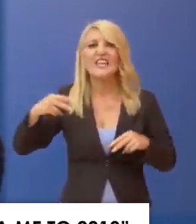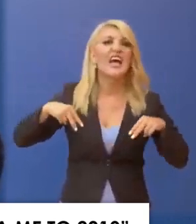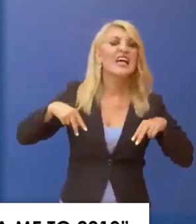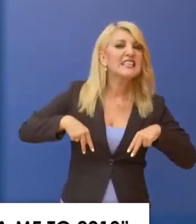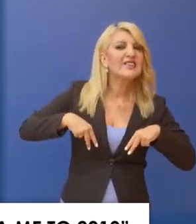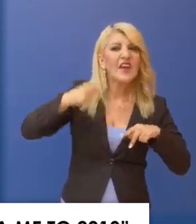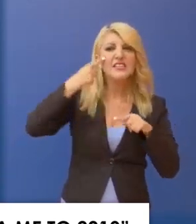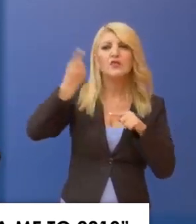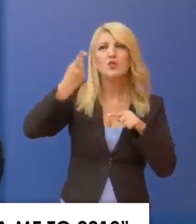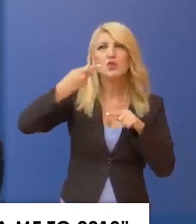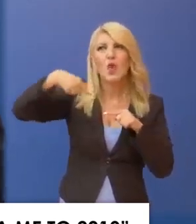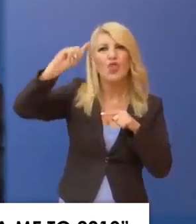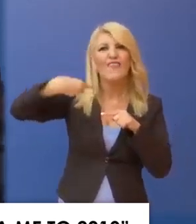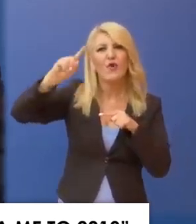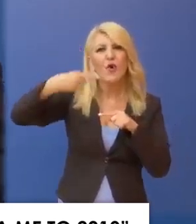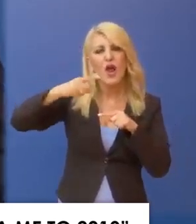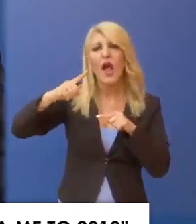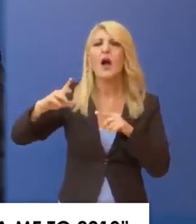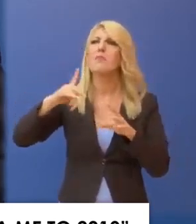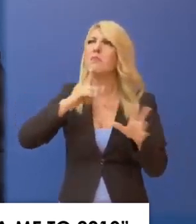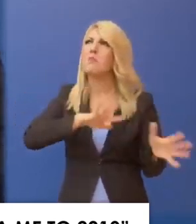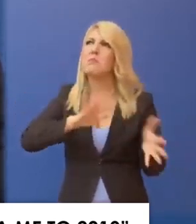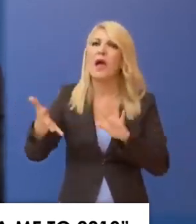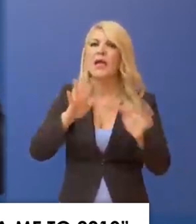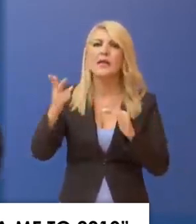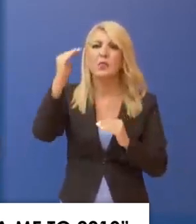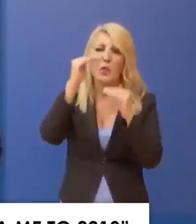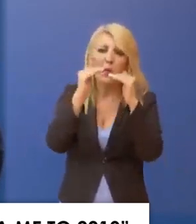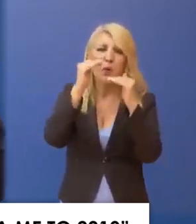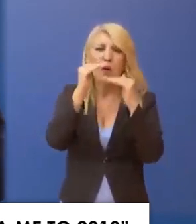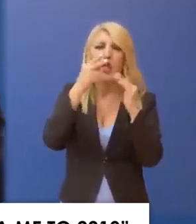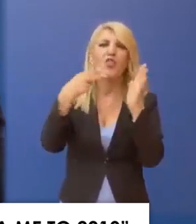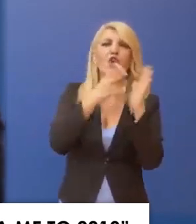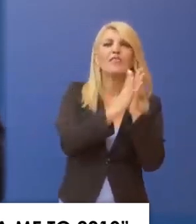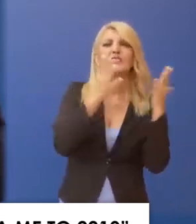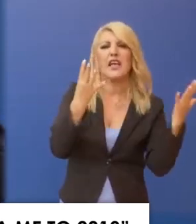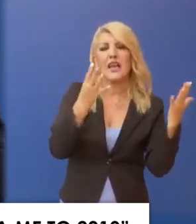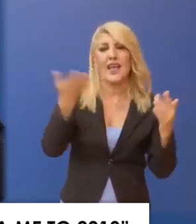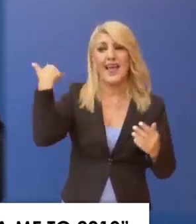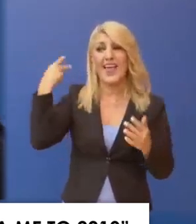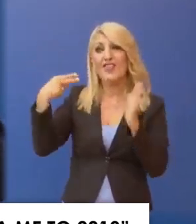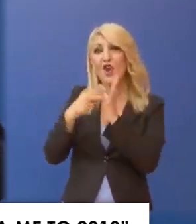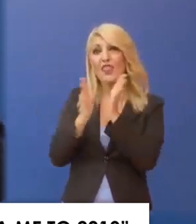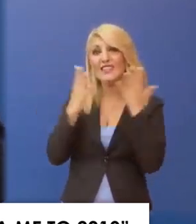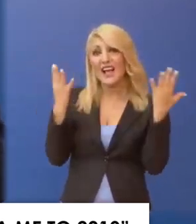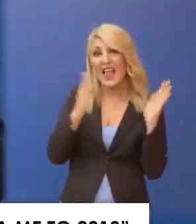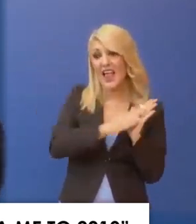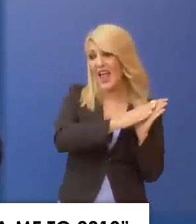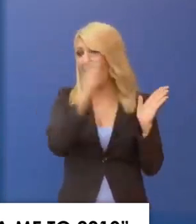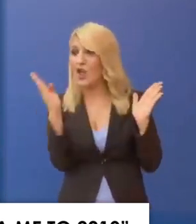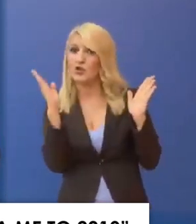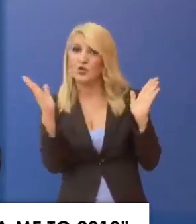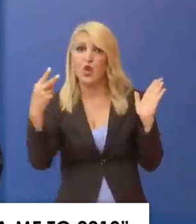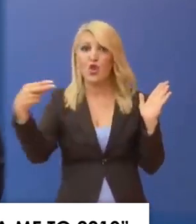ψήφου να είναι αυτή που ήταν και στις εκλογές του 2019, όταν μεταξύ του 2019 και του 2022 έχουν μεσολαβήσει όλα αυτά που ο καθένας μας έχει βιώσει. Η